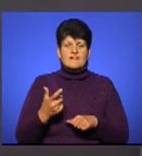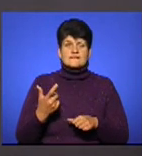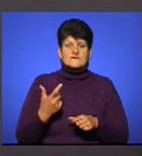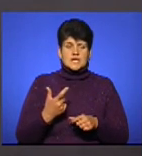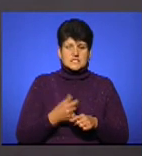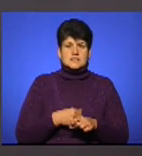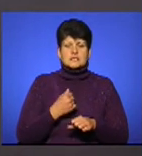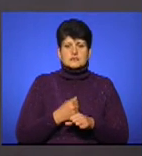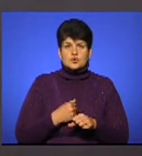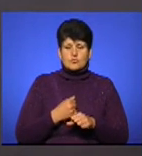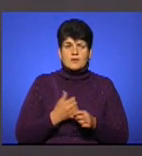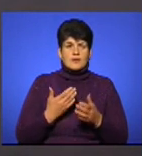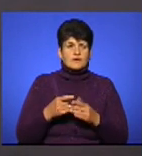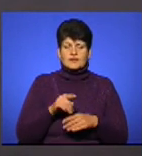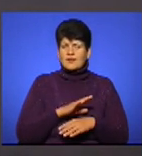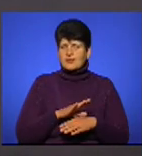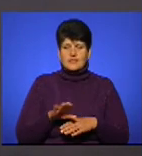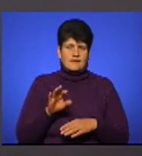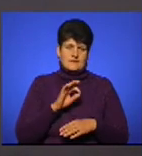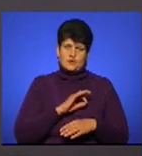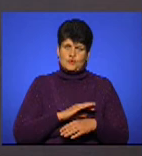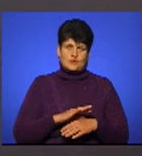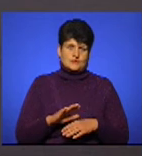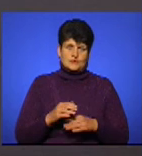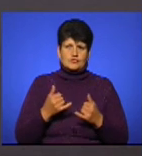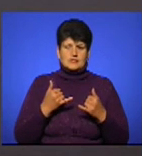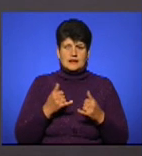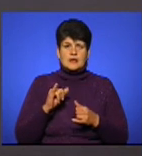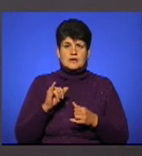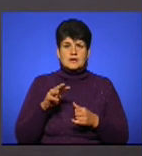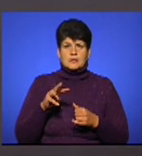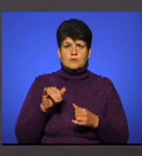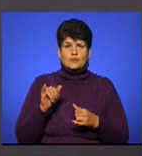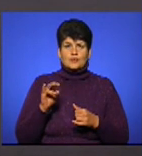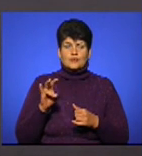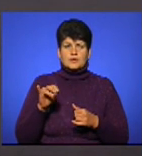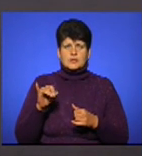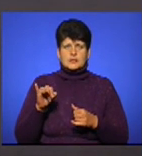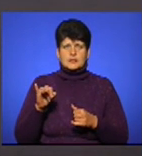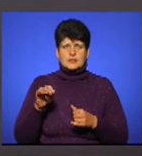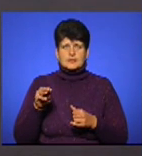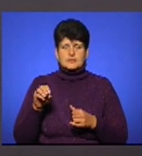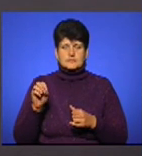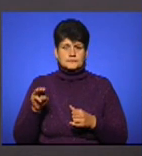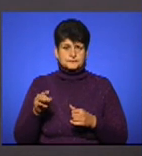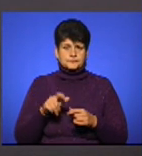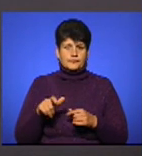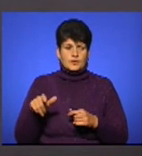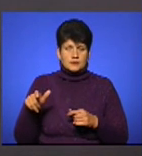розроблена, але вона не використовується для імунізації людей по тій причині, що спектр